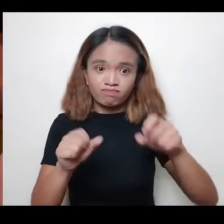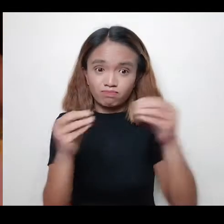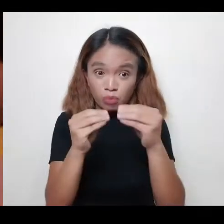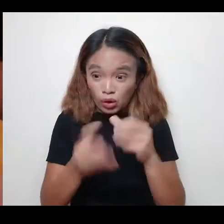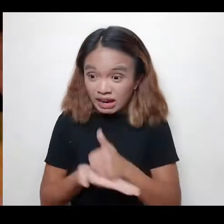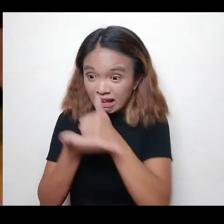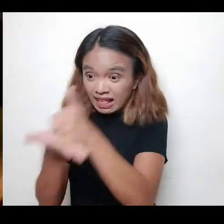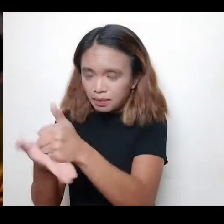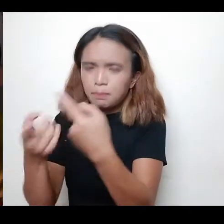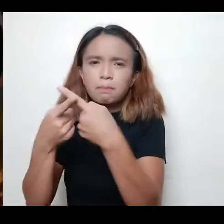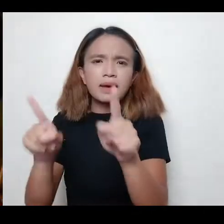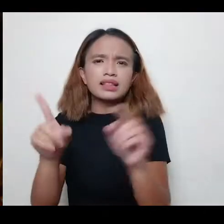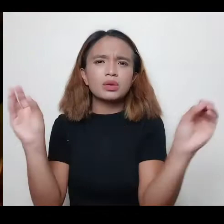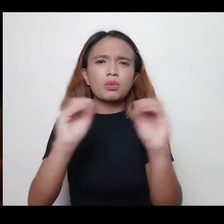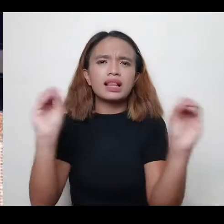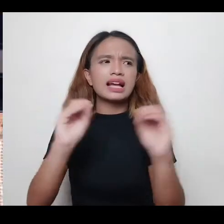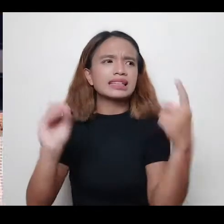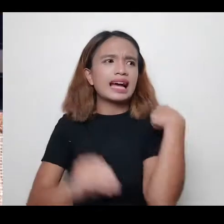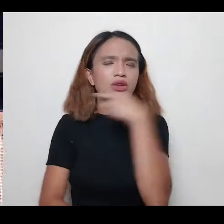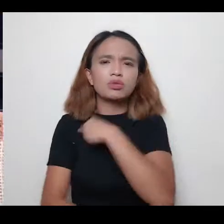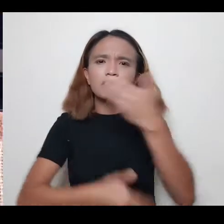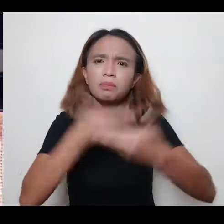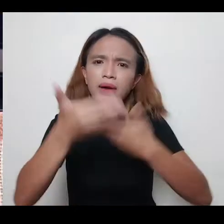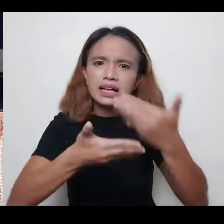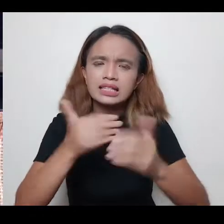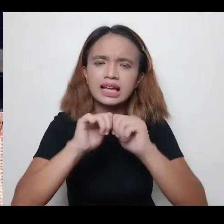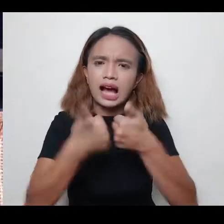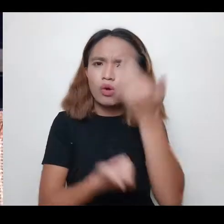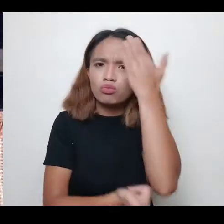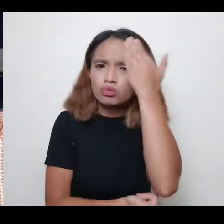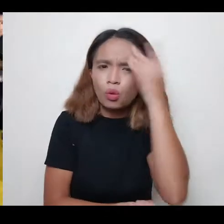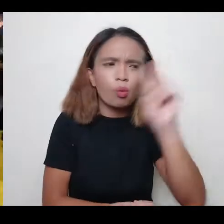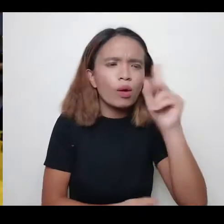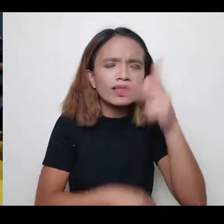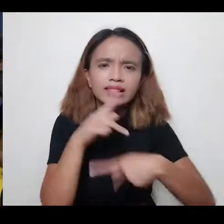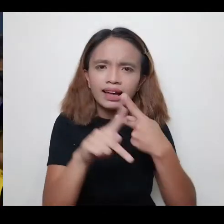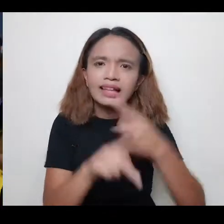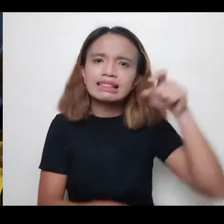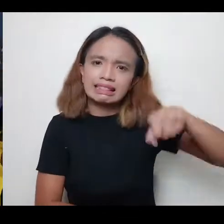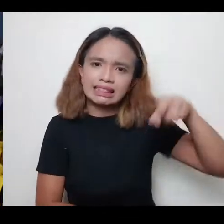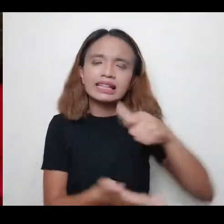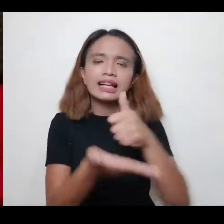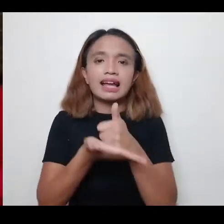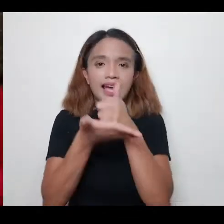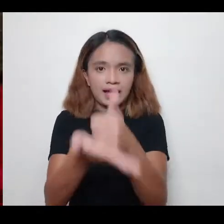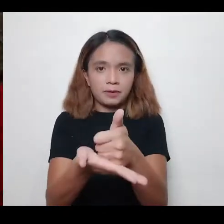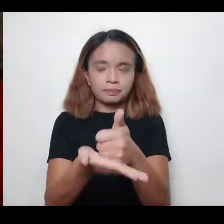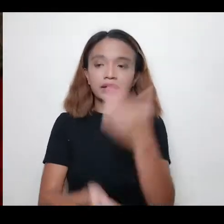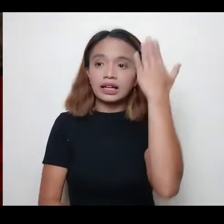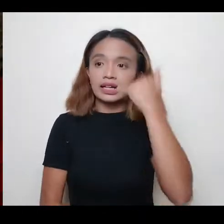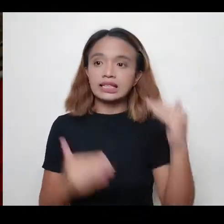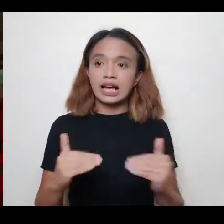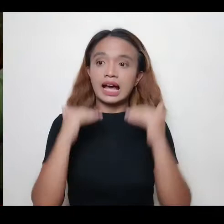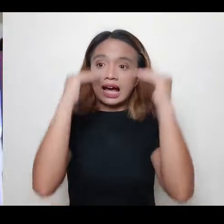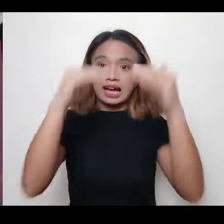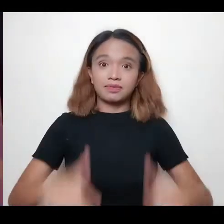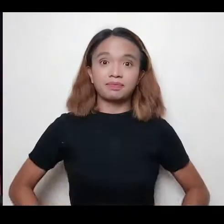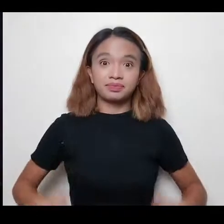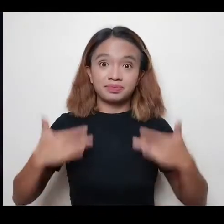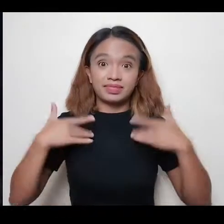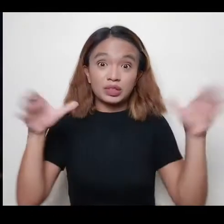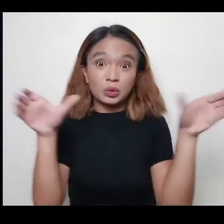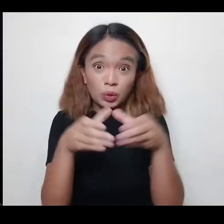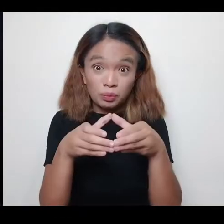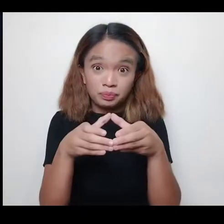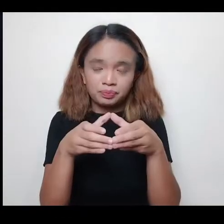gustong ipaabot, pero wala tayong mekanismo para malaman kung anong tulong yung kailangan. Because of the Ahon Laylayan